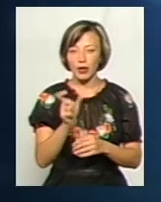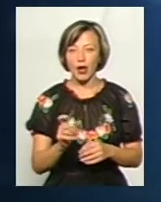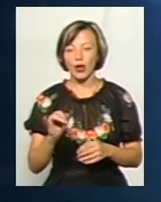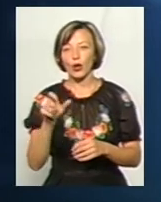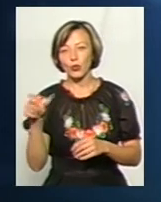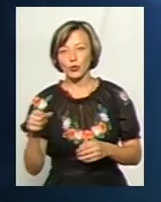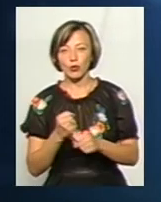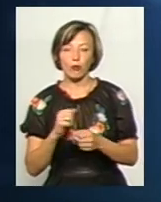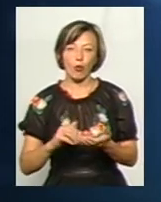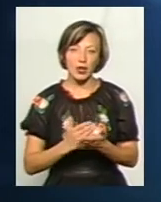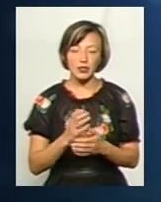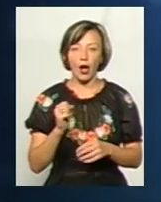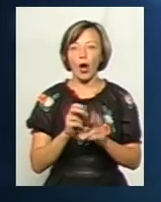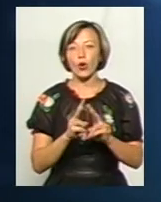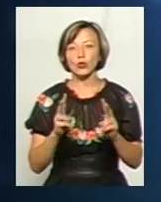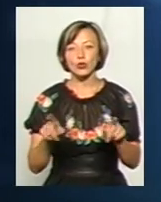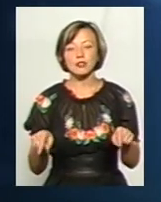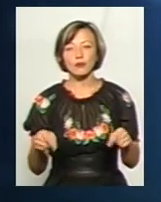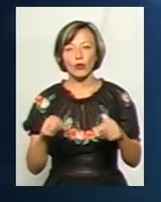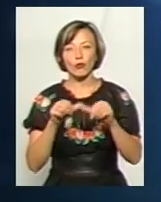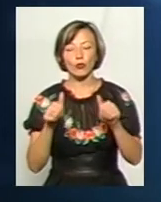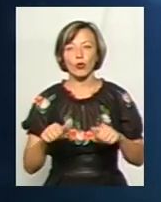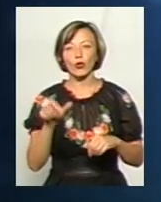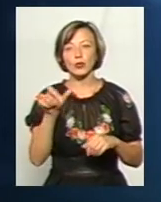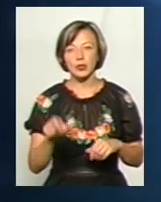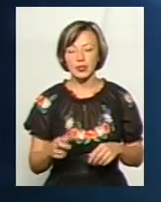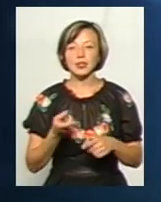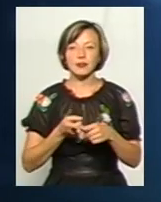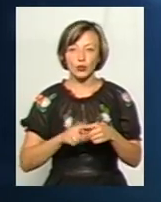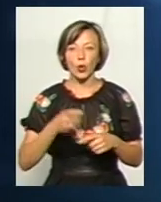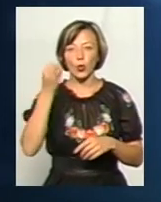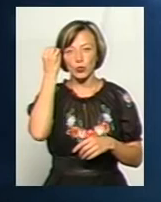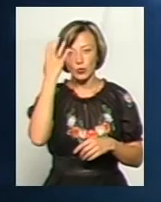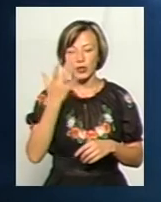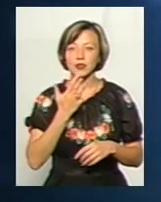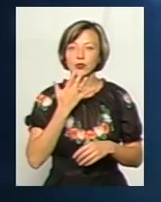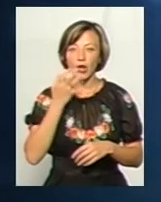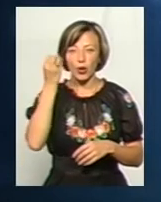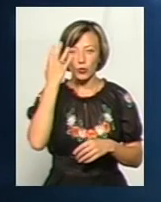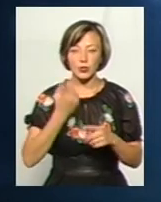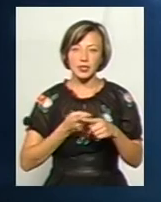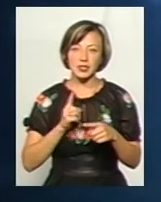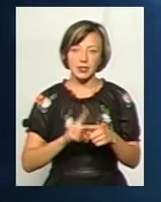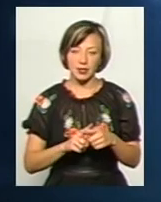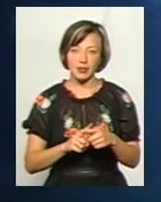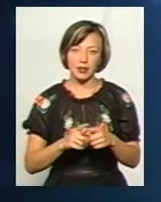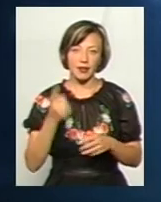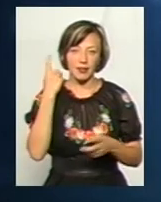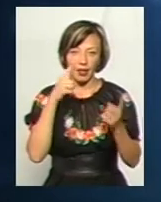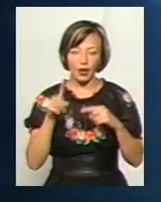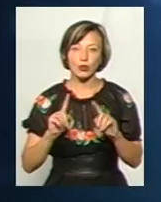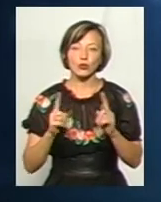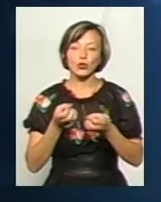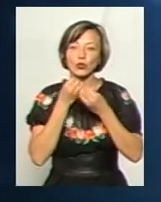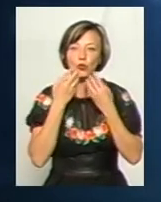а люди роблять політику. А хто ж створює і формує людину, звісно ж, культура. Тому національна культура – це і є національна ідея. І